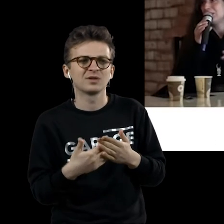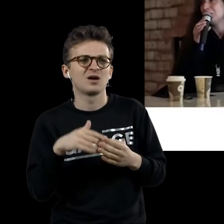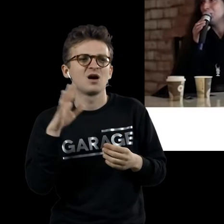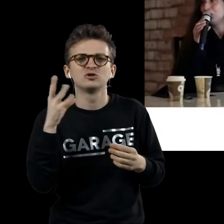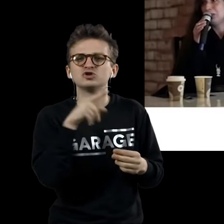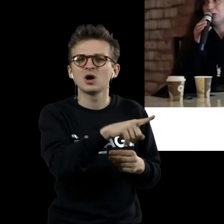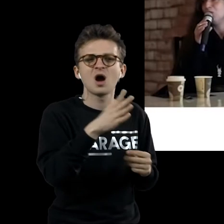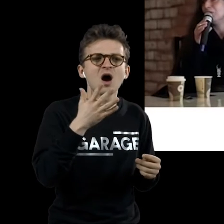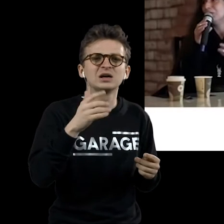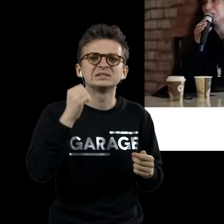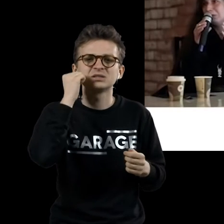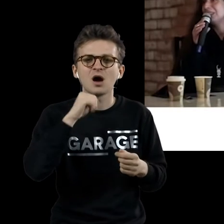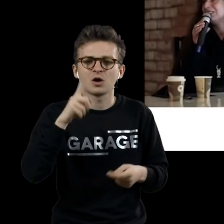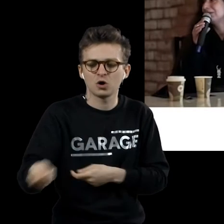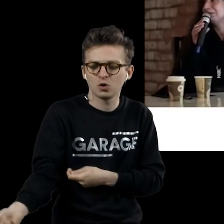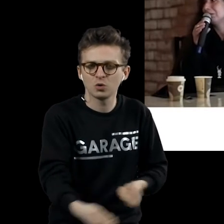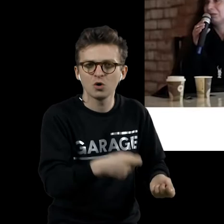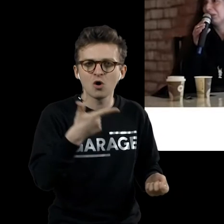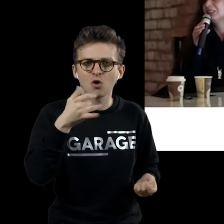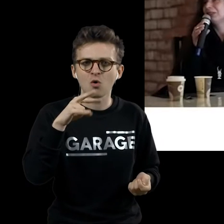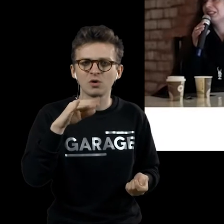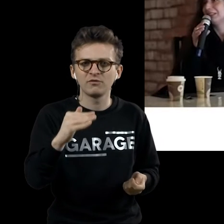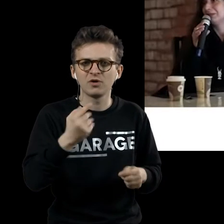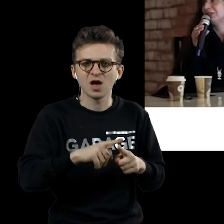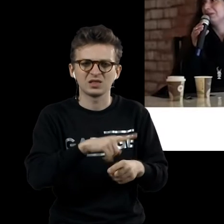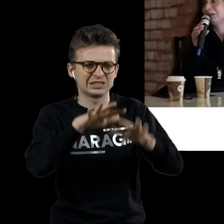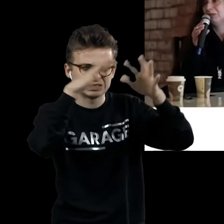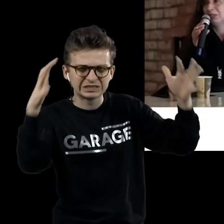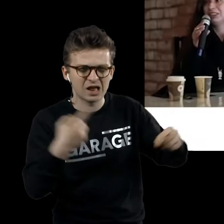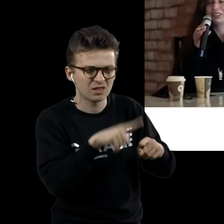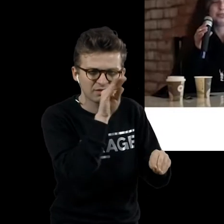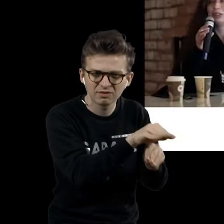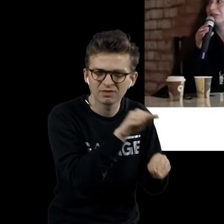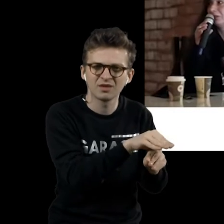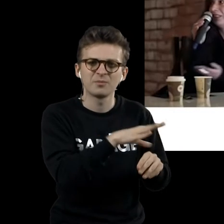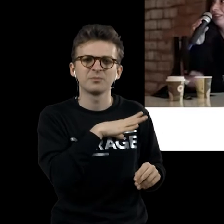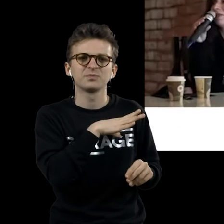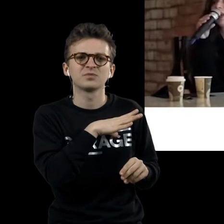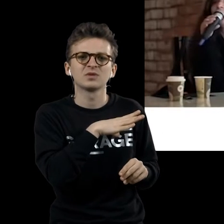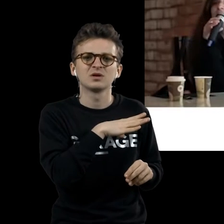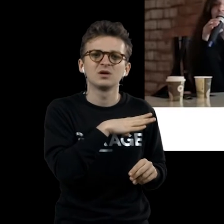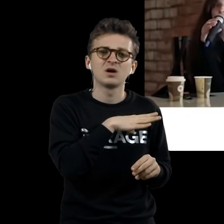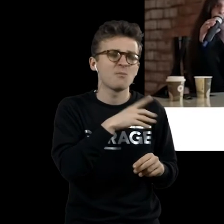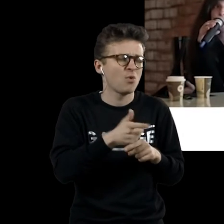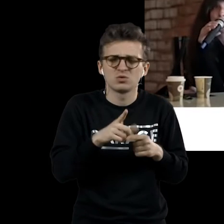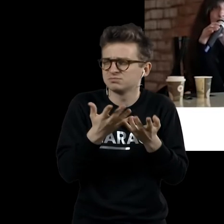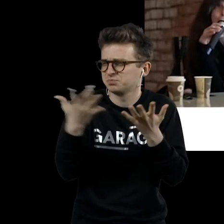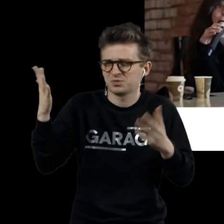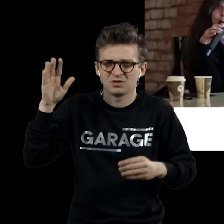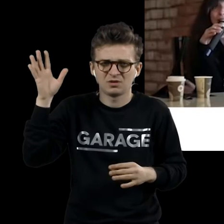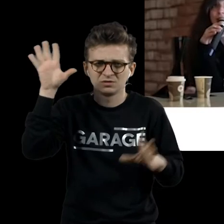стопка старых клюшек для гольфа. Ну, масса вариантов, масса остроумных вариантов. И,